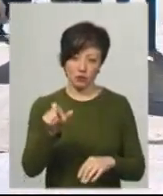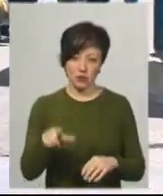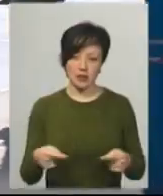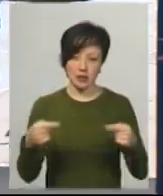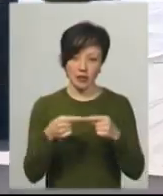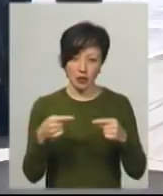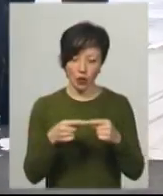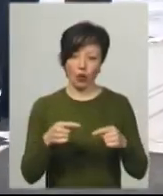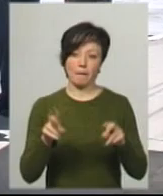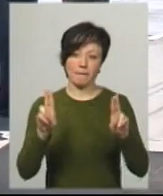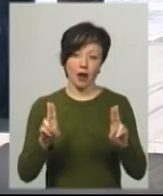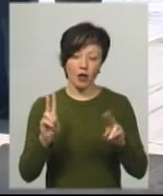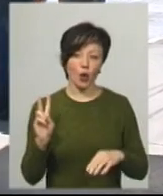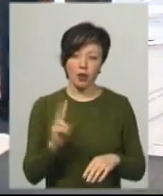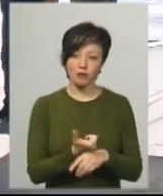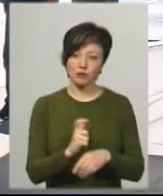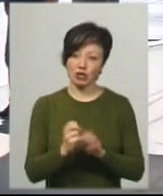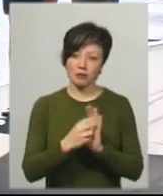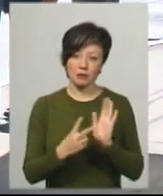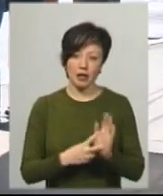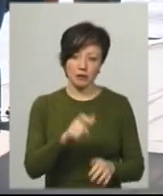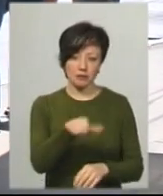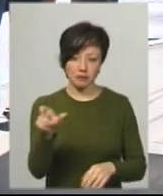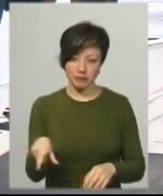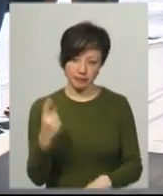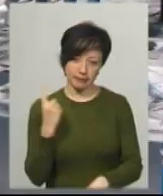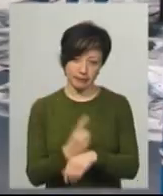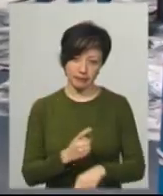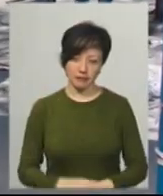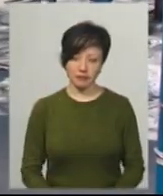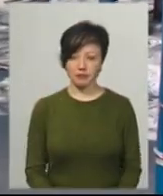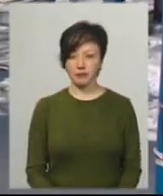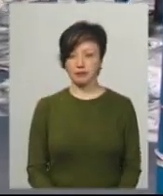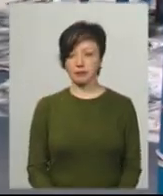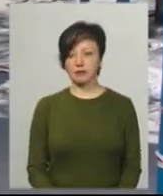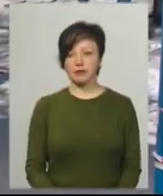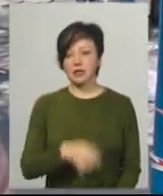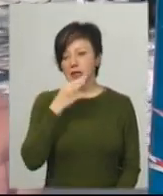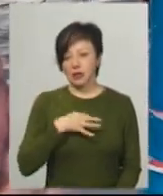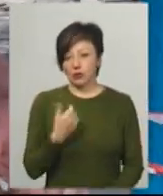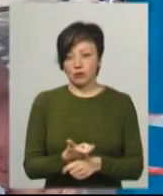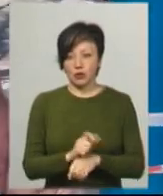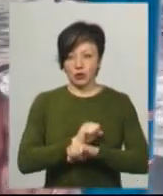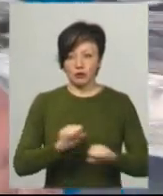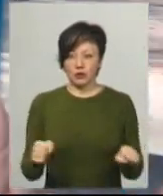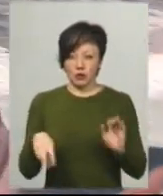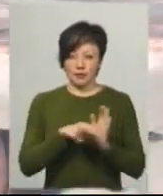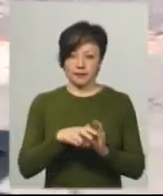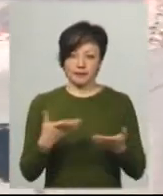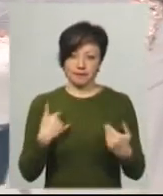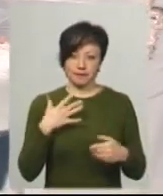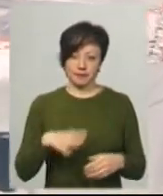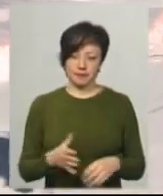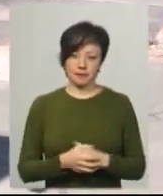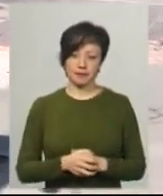згідно карантинних обмежень у тролейбусі більше 17-ти осіб в салоні бути не може. Казали, що більше не можна. Я не знаю зараз чин. А